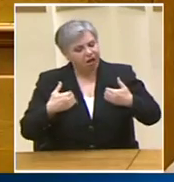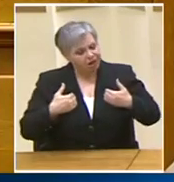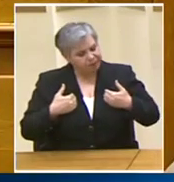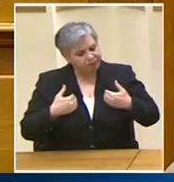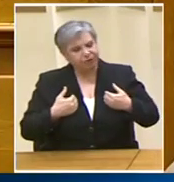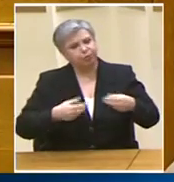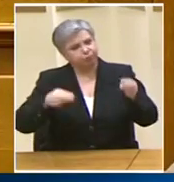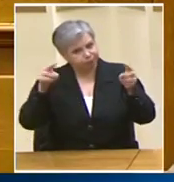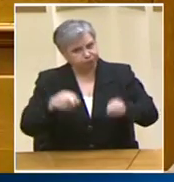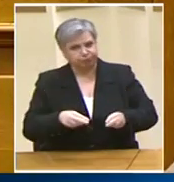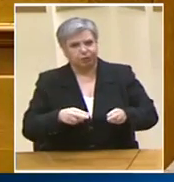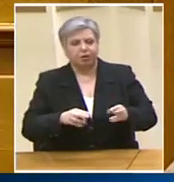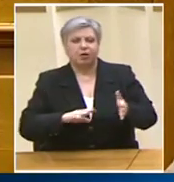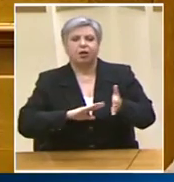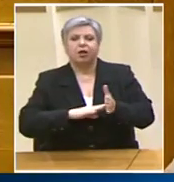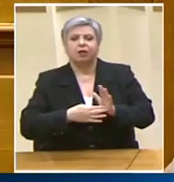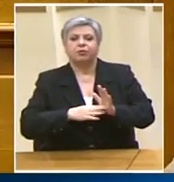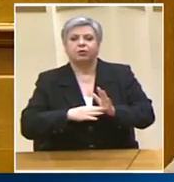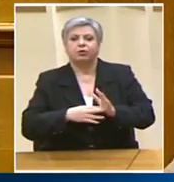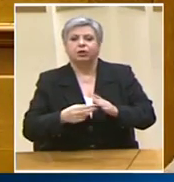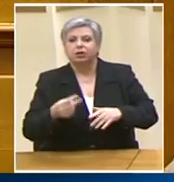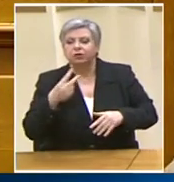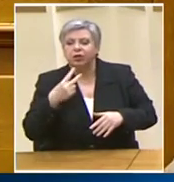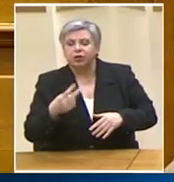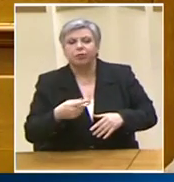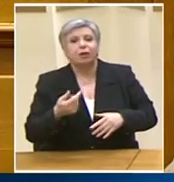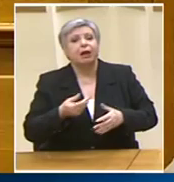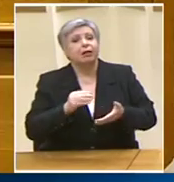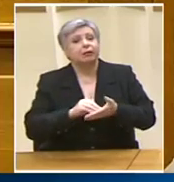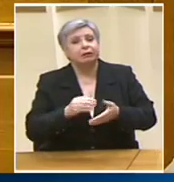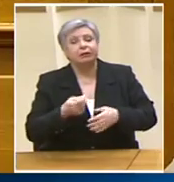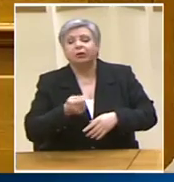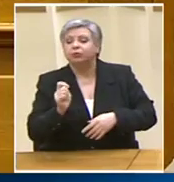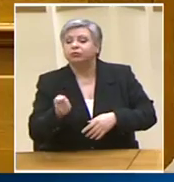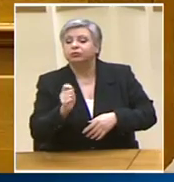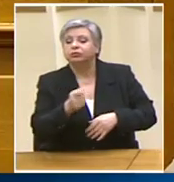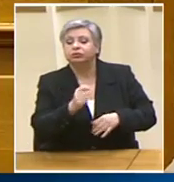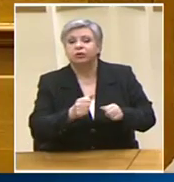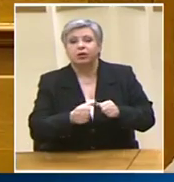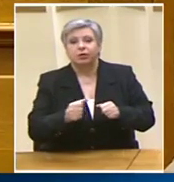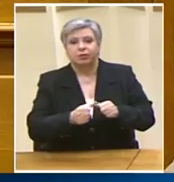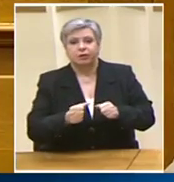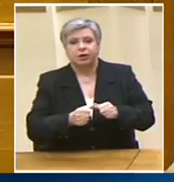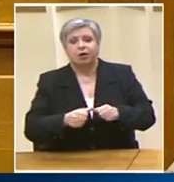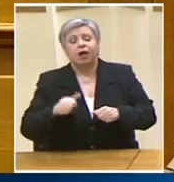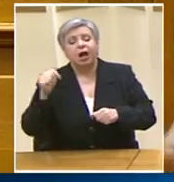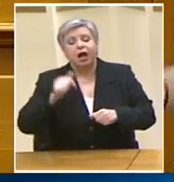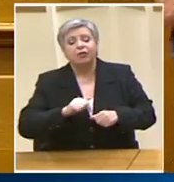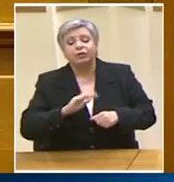μείωση και εξορθολογισμό των αποδοχών τους μέσω της ένταξης τους στο ενιαίο μισθολόγιο των δημοσίων υπαλλήλων